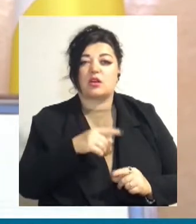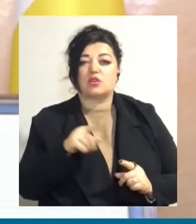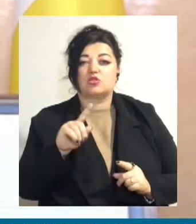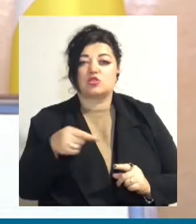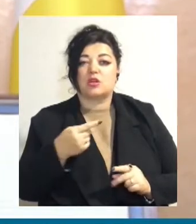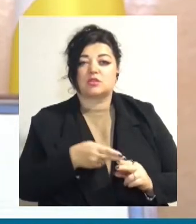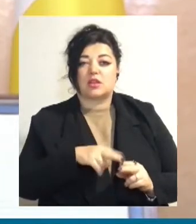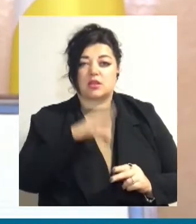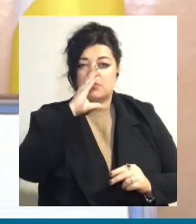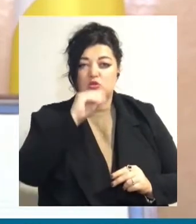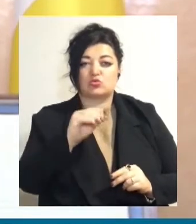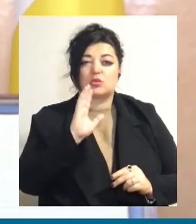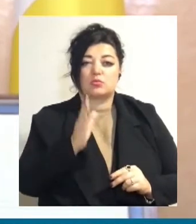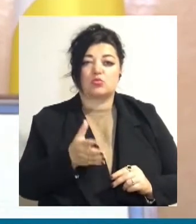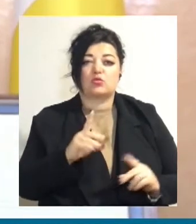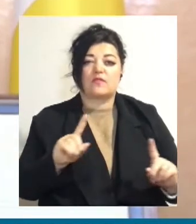будуть встановлені.